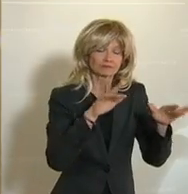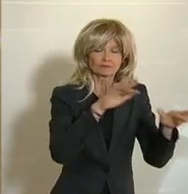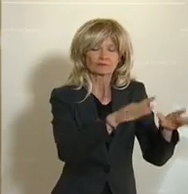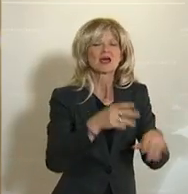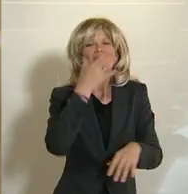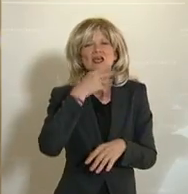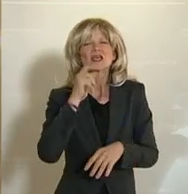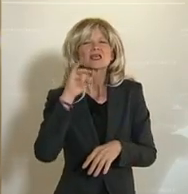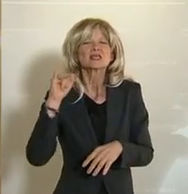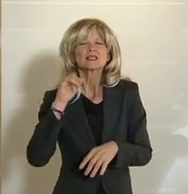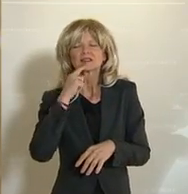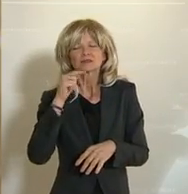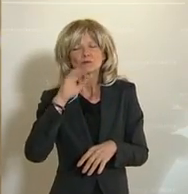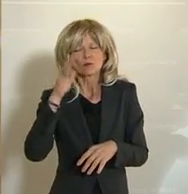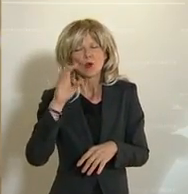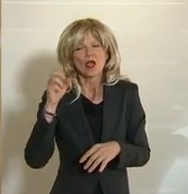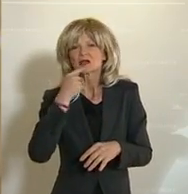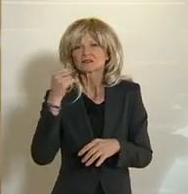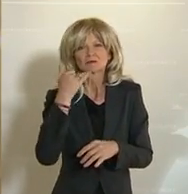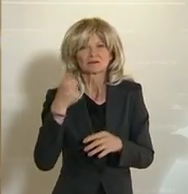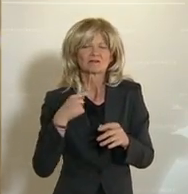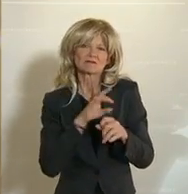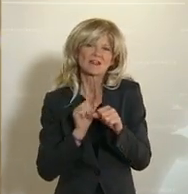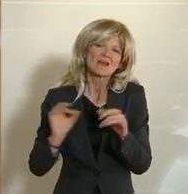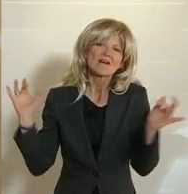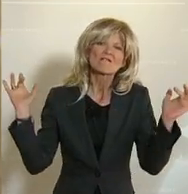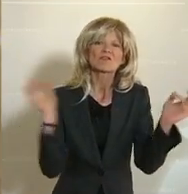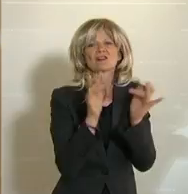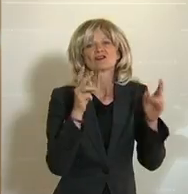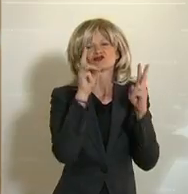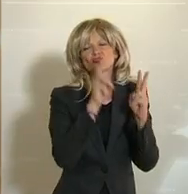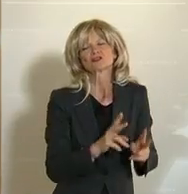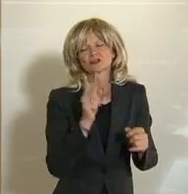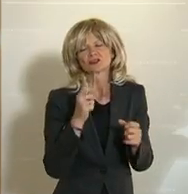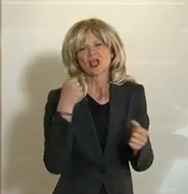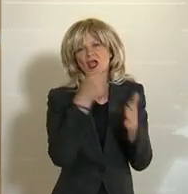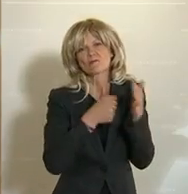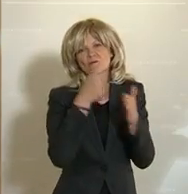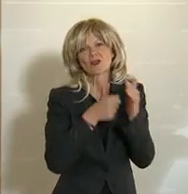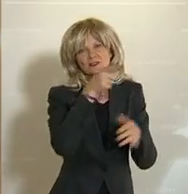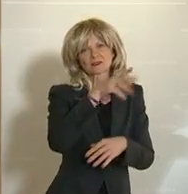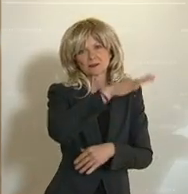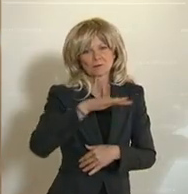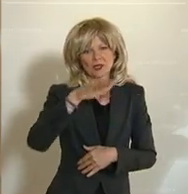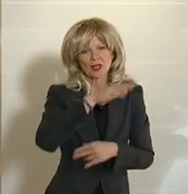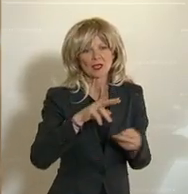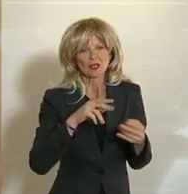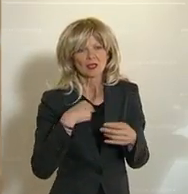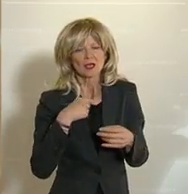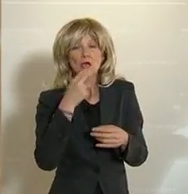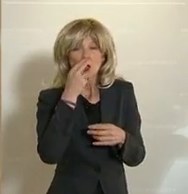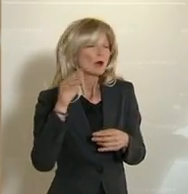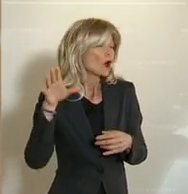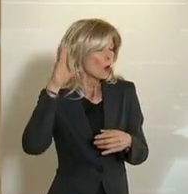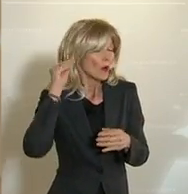Widerstandskämpfer in der Region sind. Und natürlich hört man auch immer wieder dort und sieht es auch bei